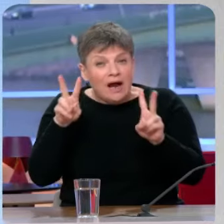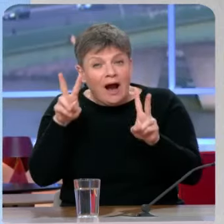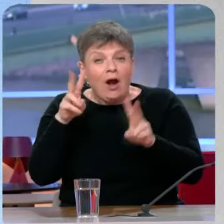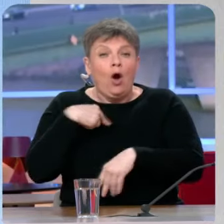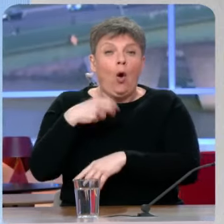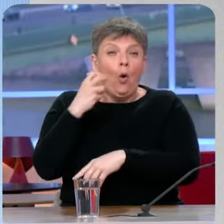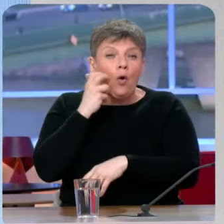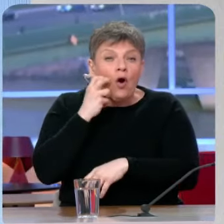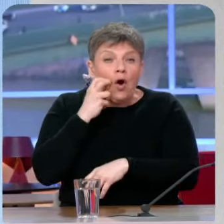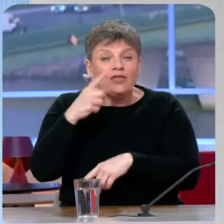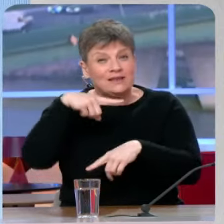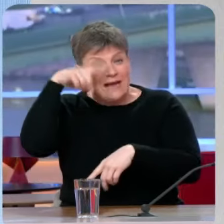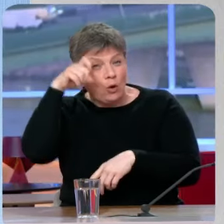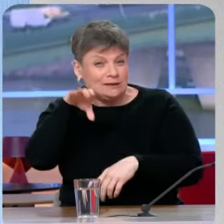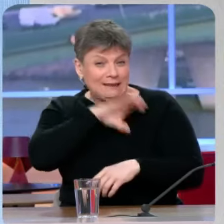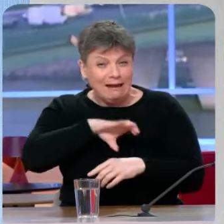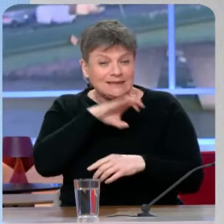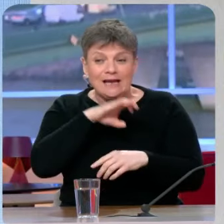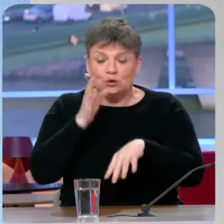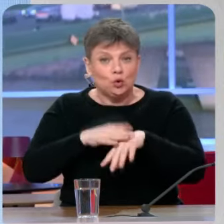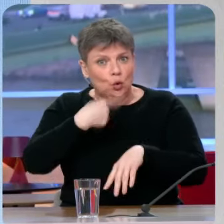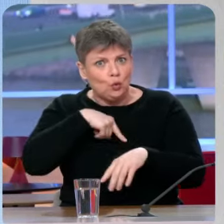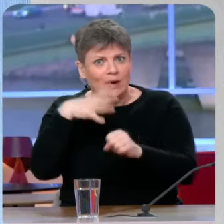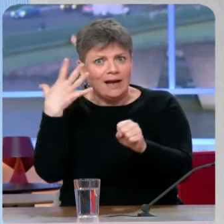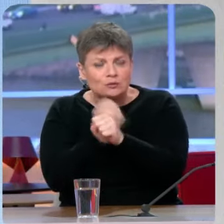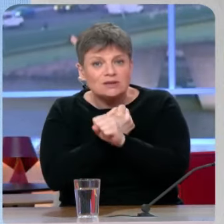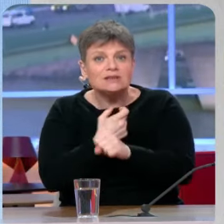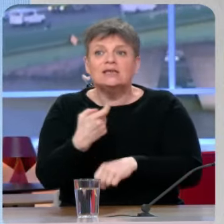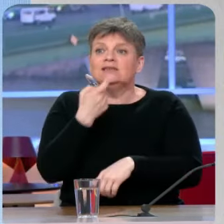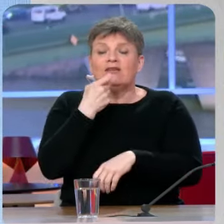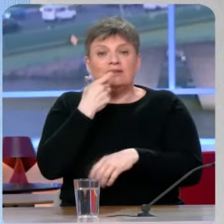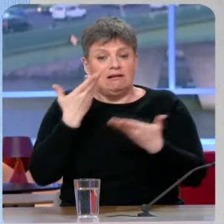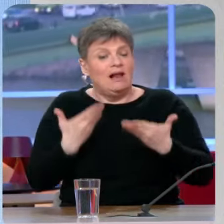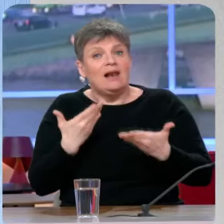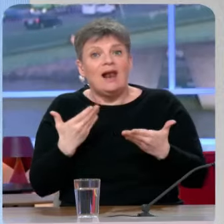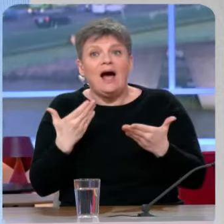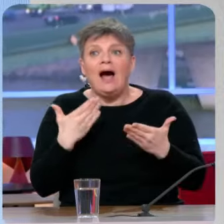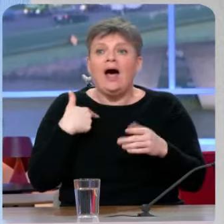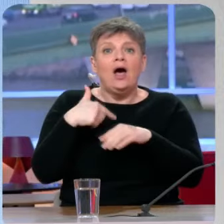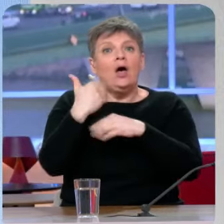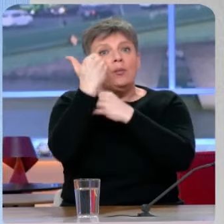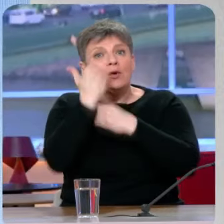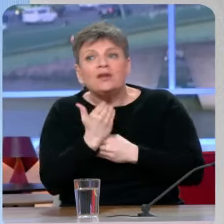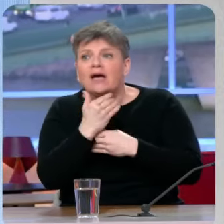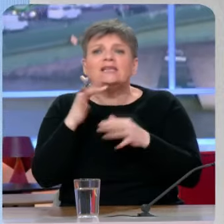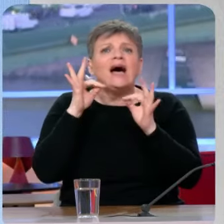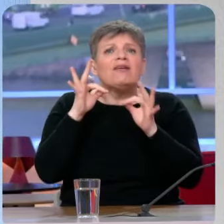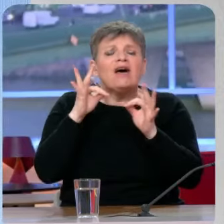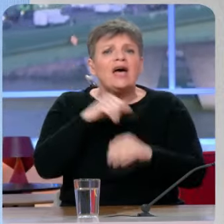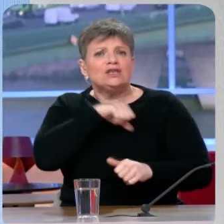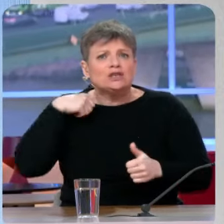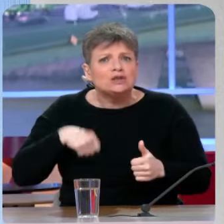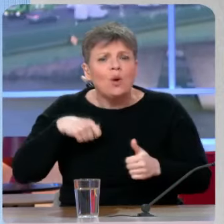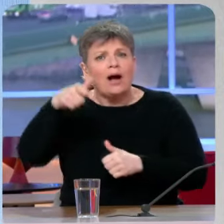à ArcelorMittal, à Dunkerque ou à Fosse-sur-Mer, eh bien vous êtes protégé du dumping des Chinois, des Turcs